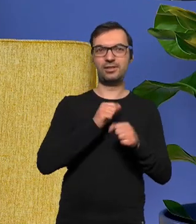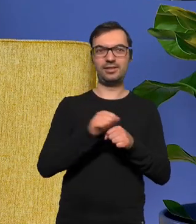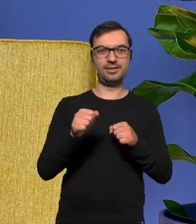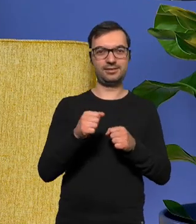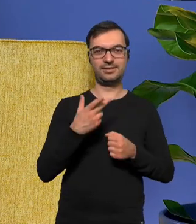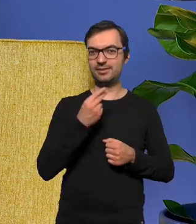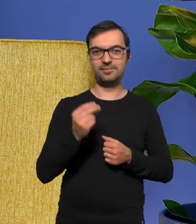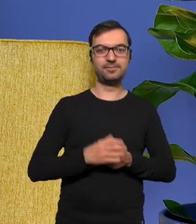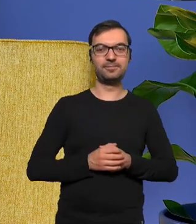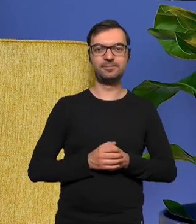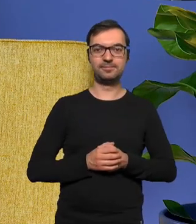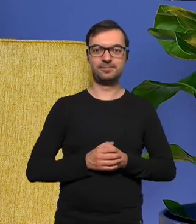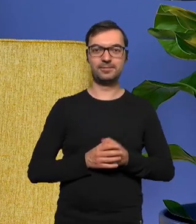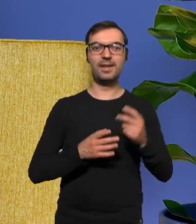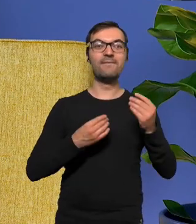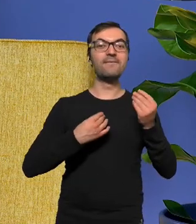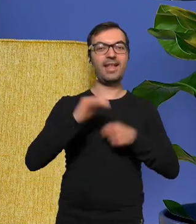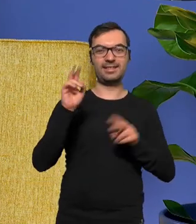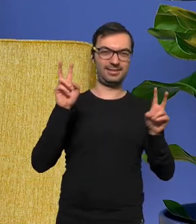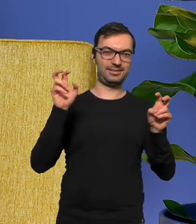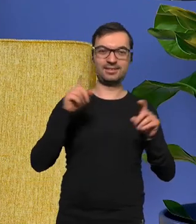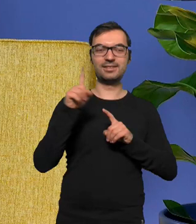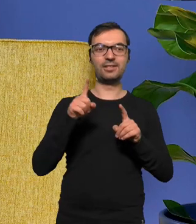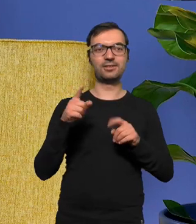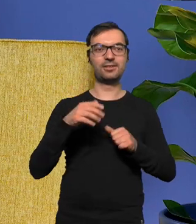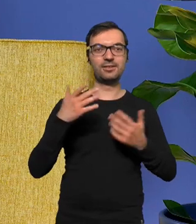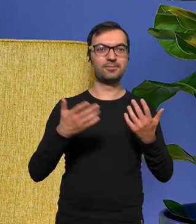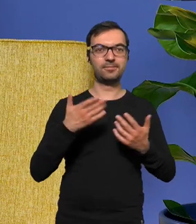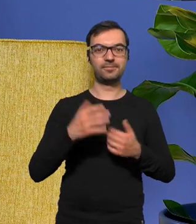właśnie i że te więcej to nie oznacza że będziemy